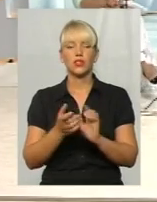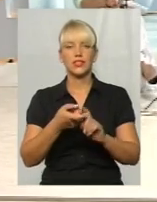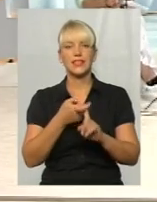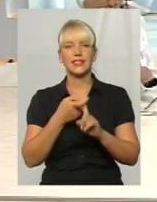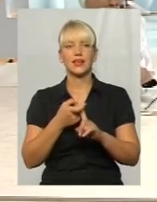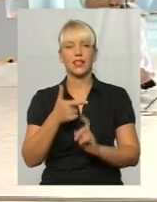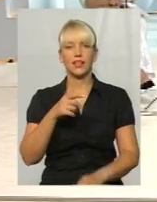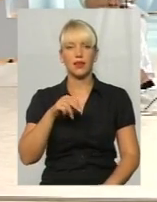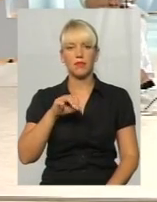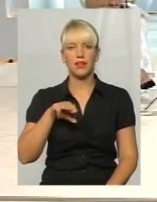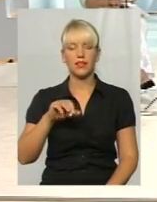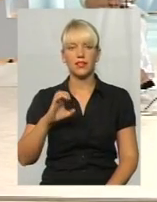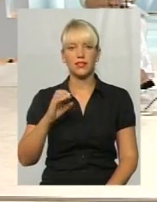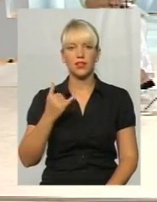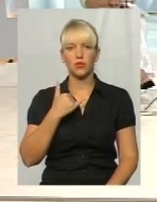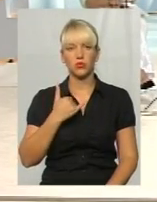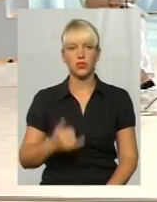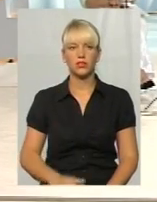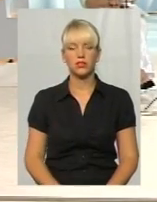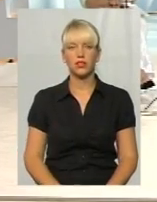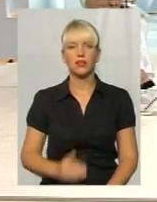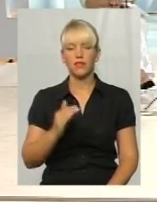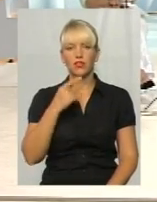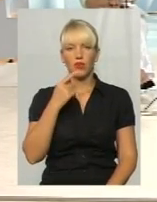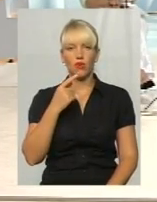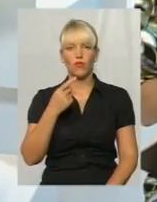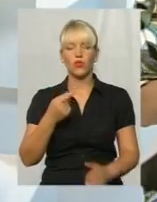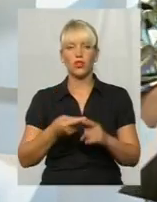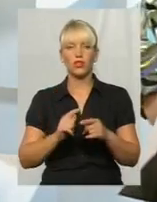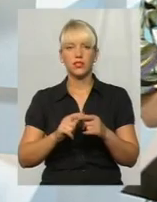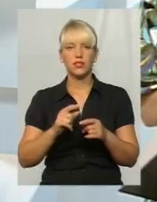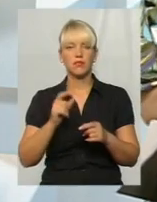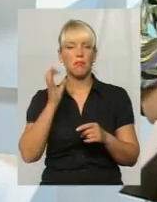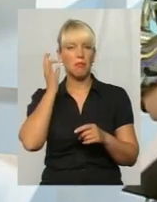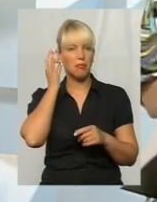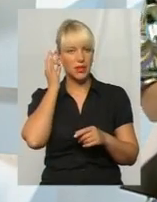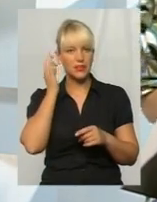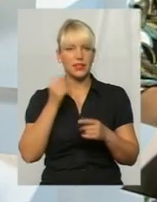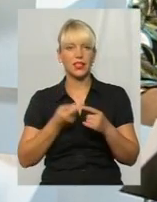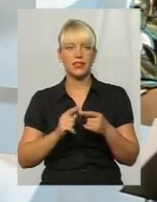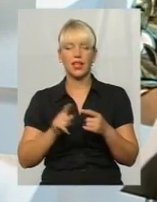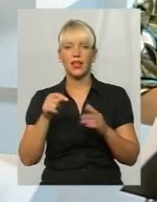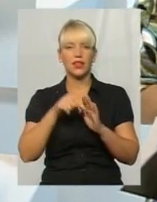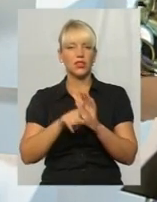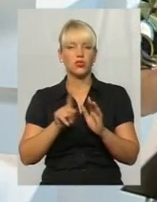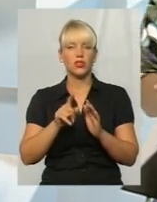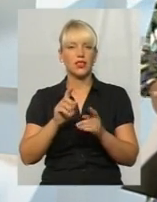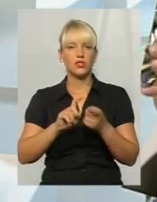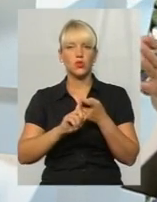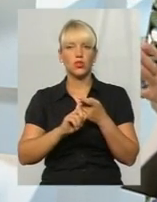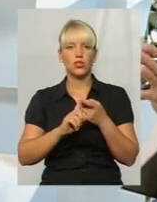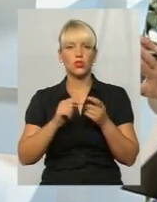гепатитом С в нас. Ви зазначили пірстинг. Це те, що, здавалося б, не стосується ні ін'єкційних наркотиків.